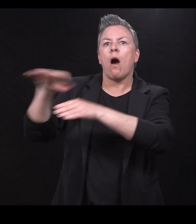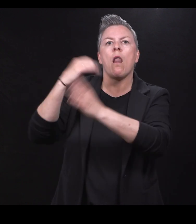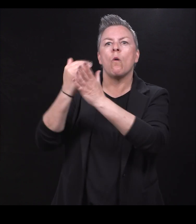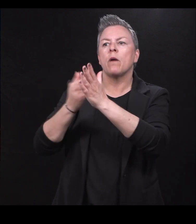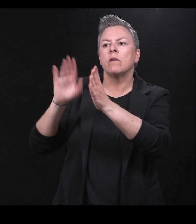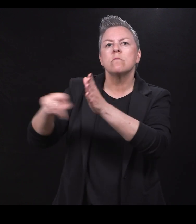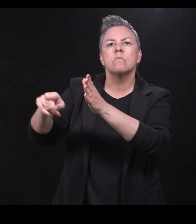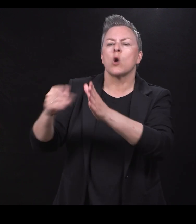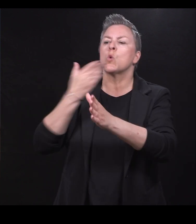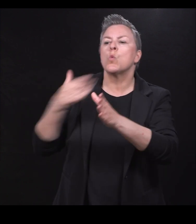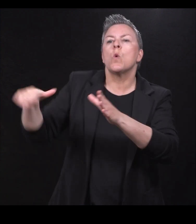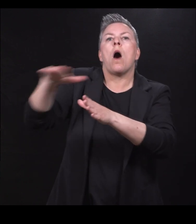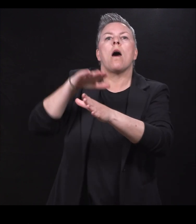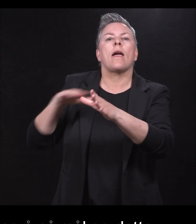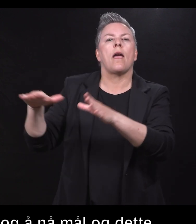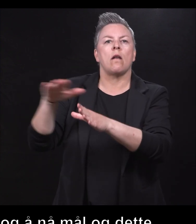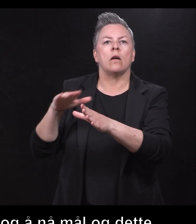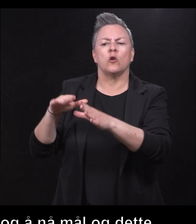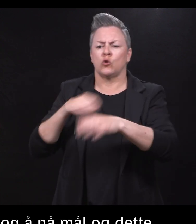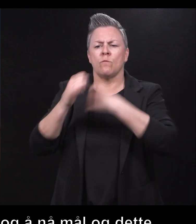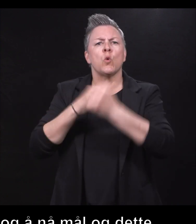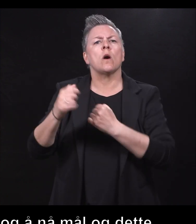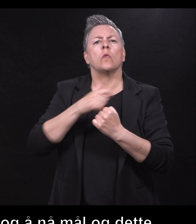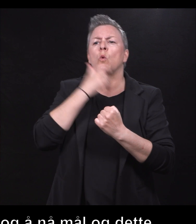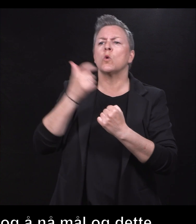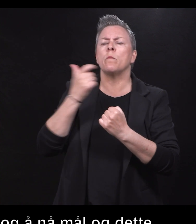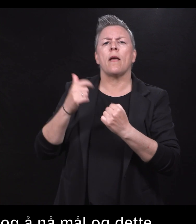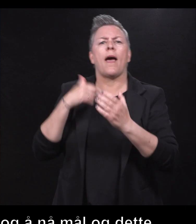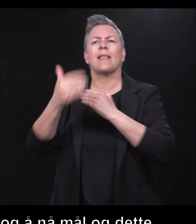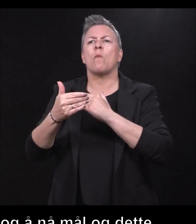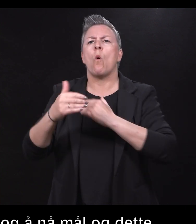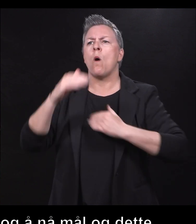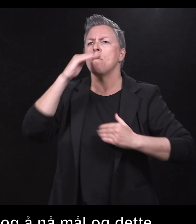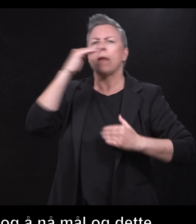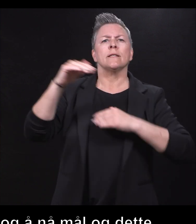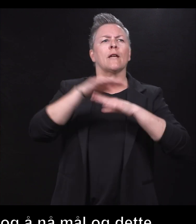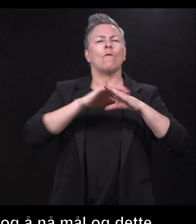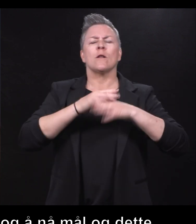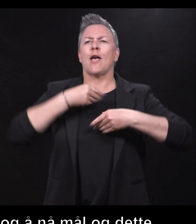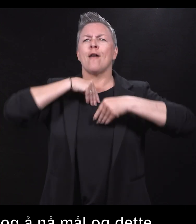en veldig god arena for det her som gjør at de kommer ut med en mestringsfølelse som de tar med seg videre.